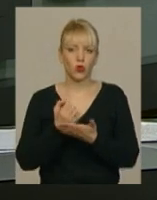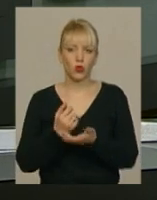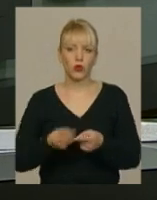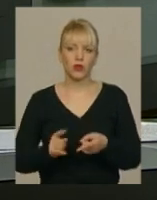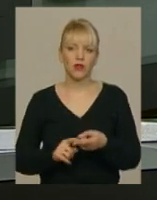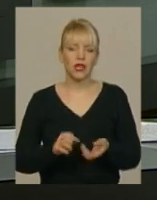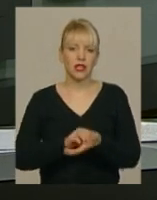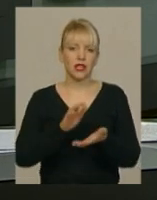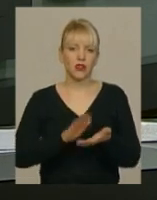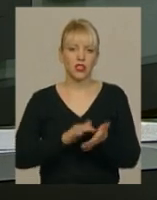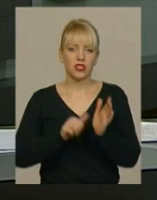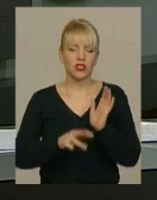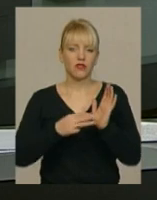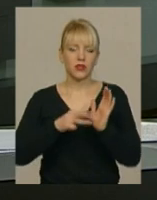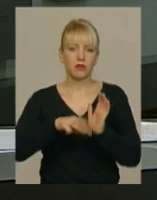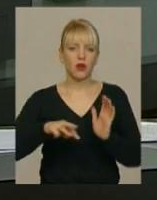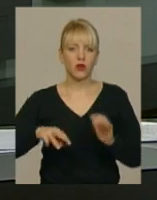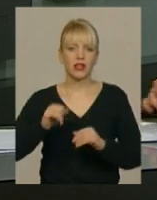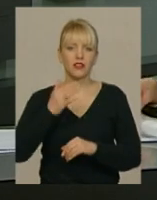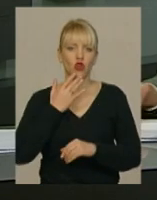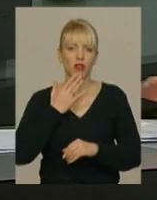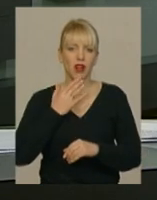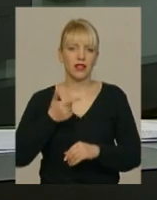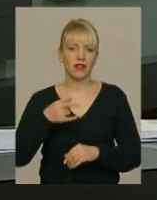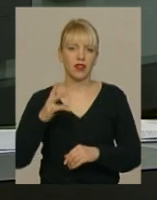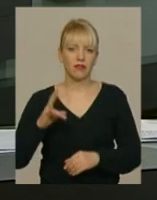задекларували майже 68 млн грн у національній валюті.